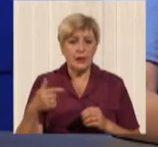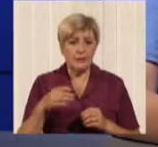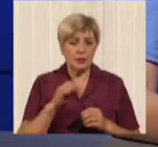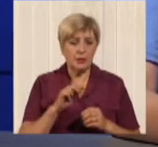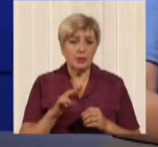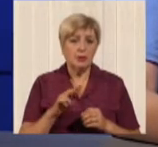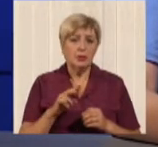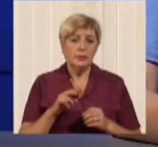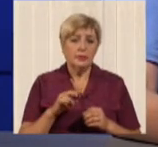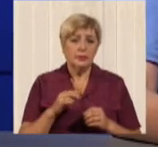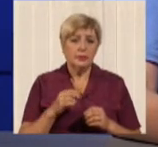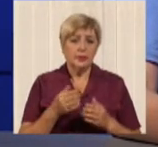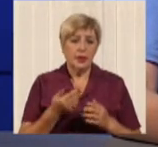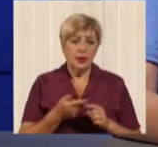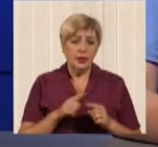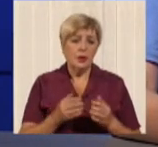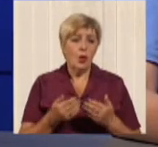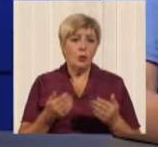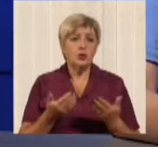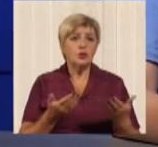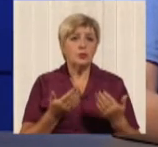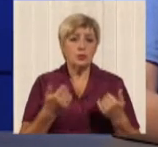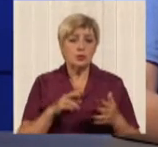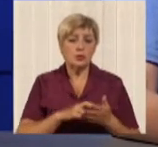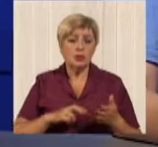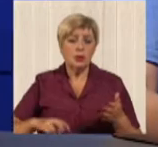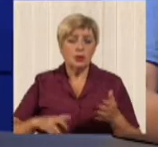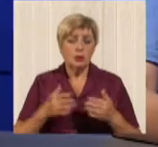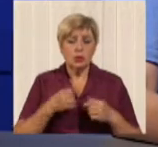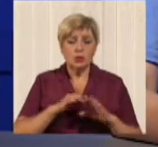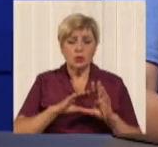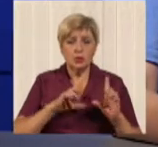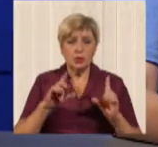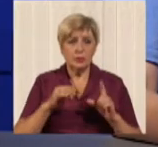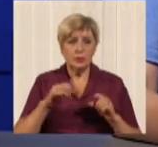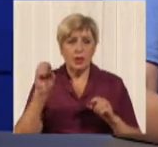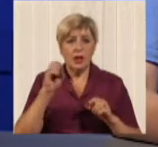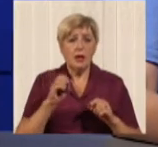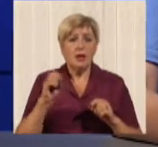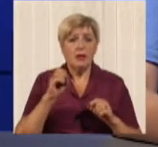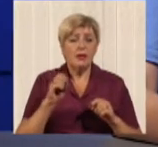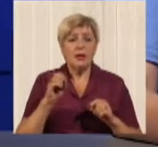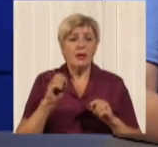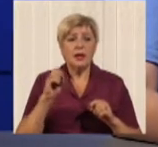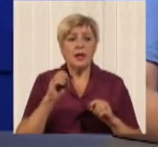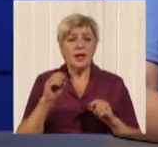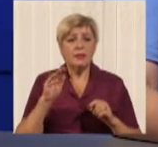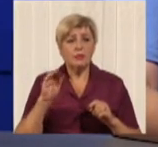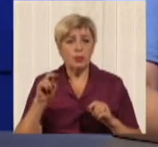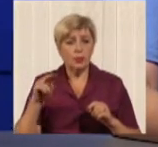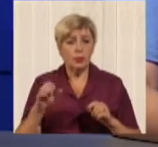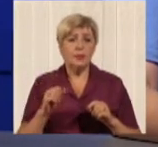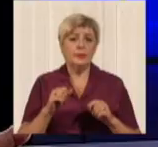западноевропейських, центральноевропейських країнах. Це формування единого билета, проїзного, електронні карточки, яка допомагає, відповідь,